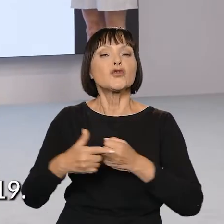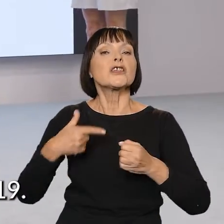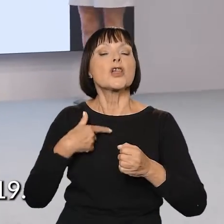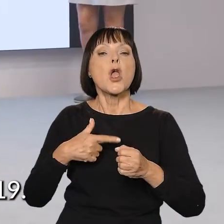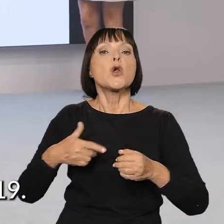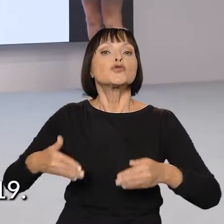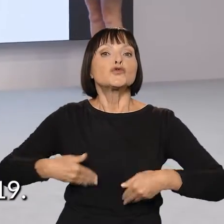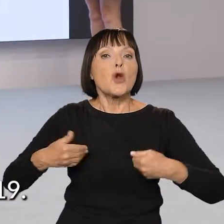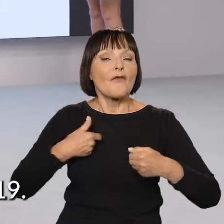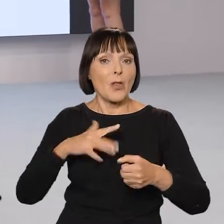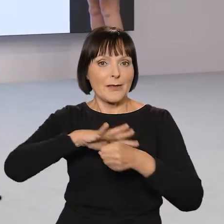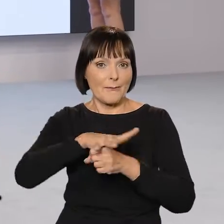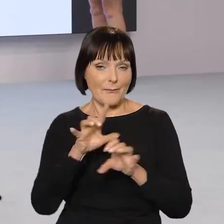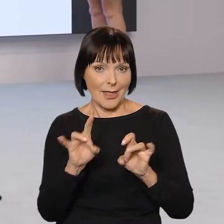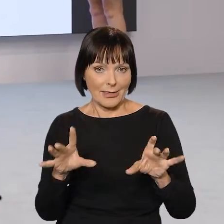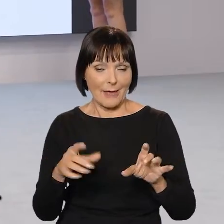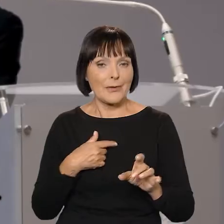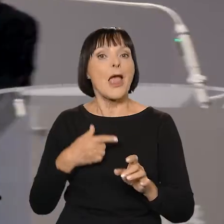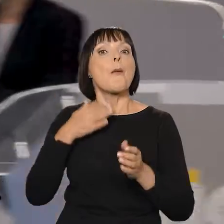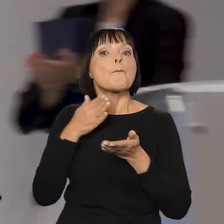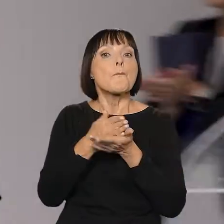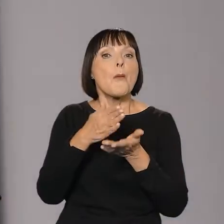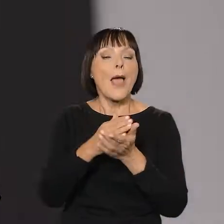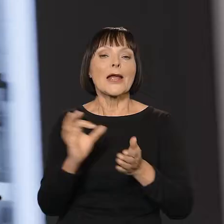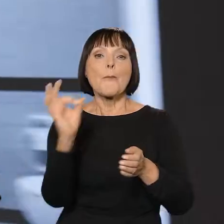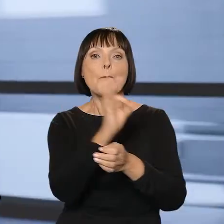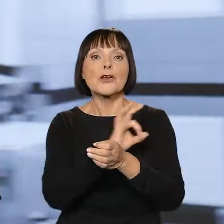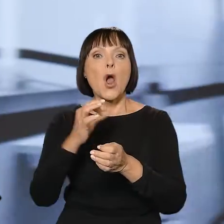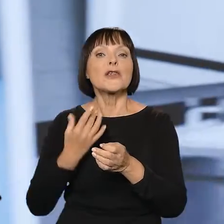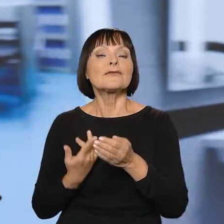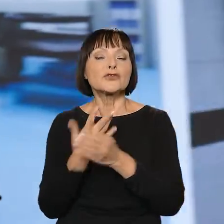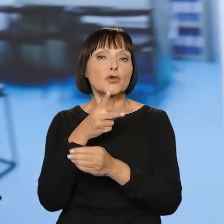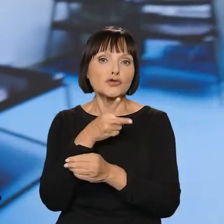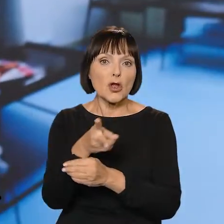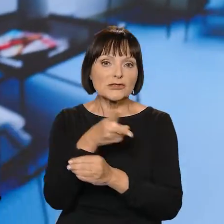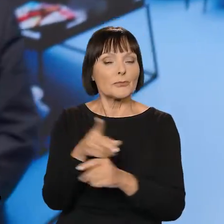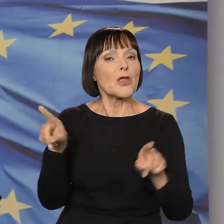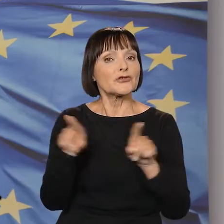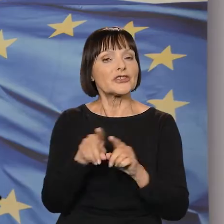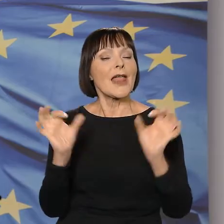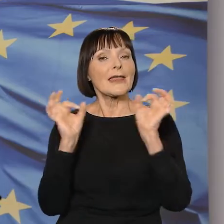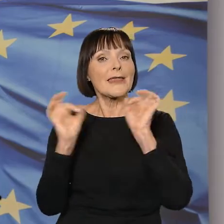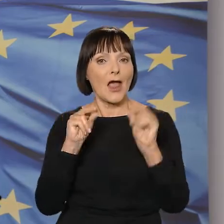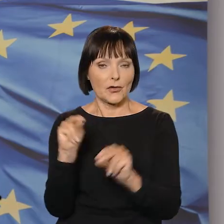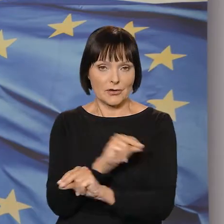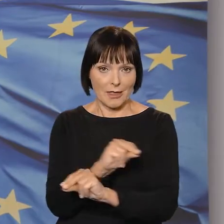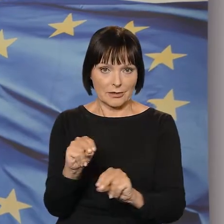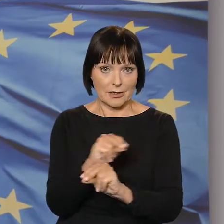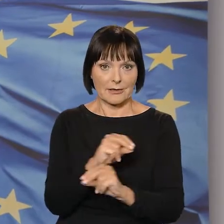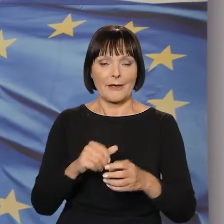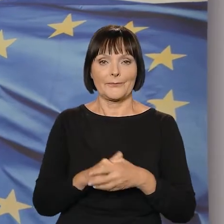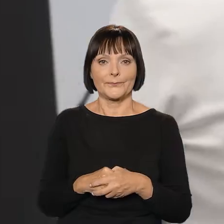pandemii COVID-19. Wspierane są projekty w obszarze wzrostu dostępności oraz jakości usług medycznych.